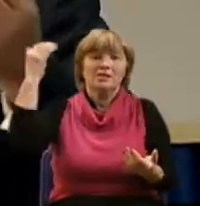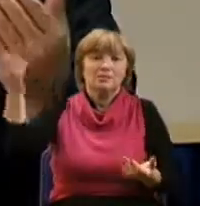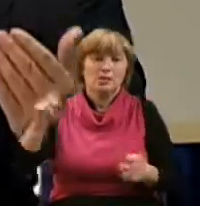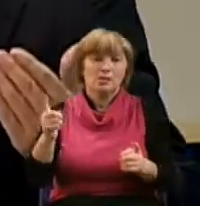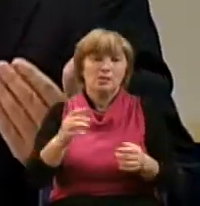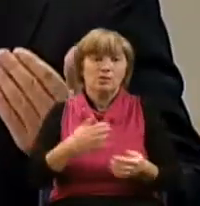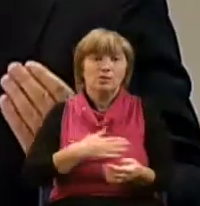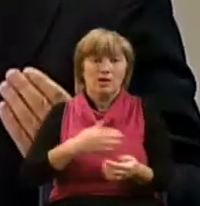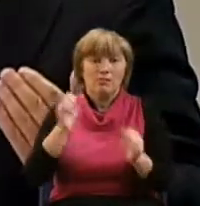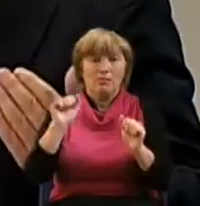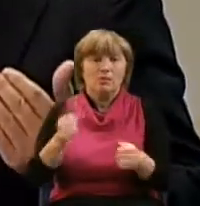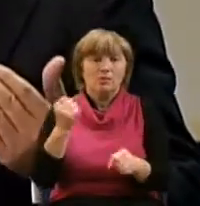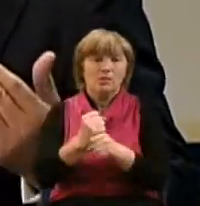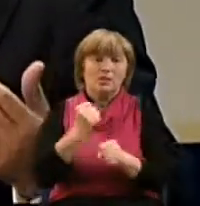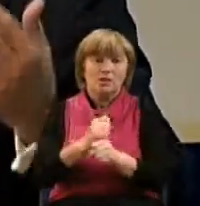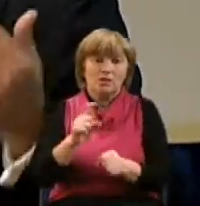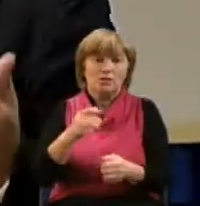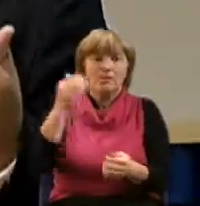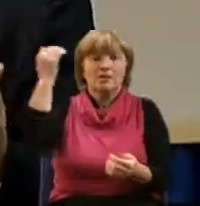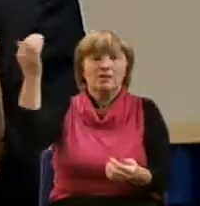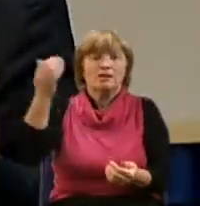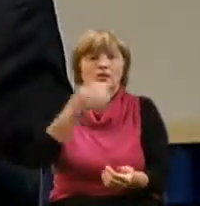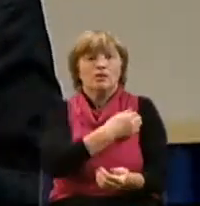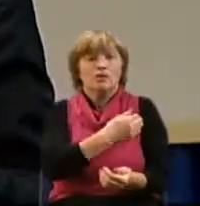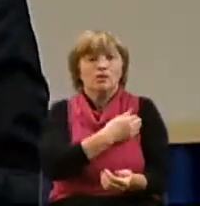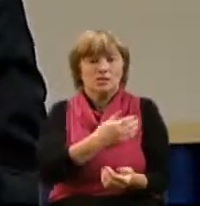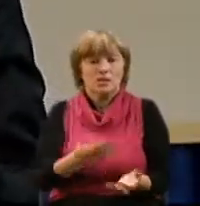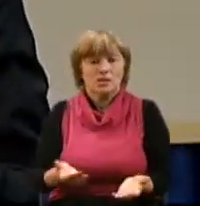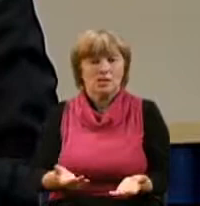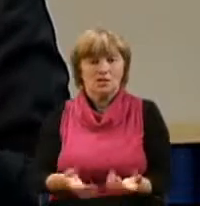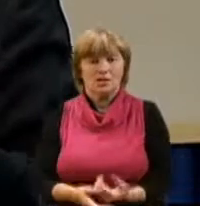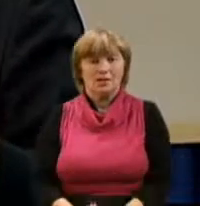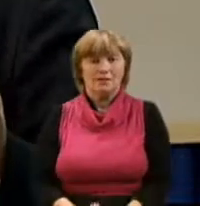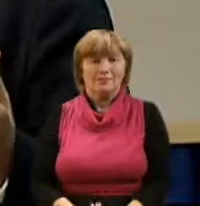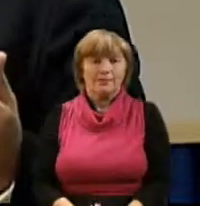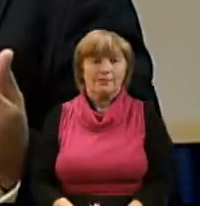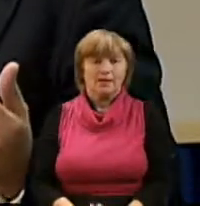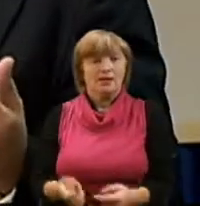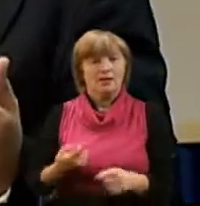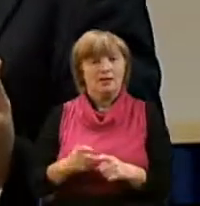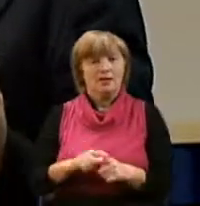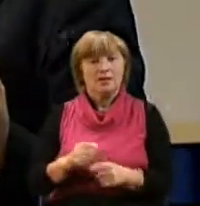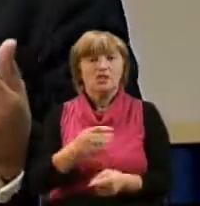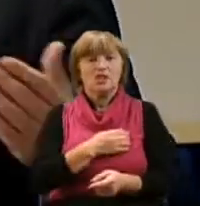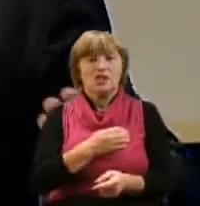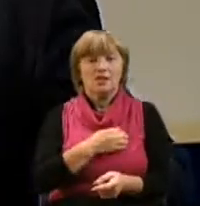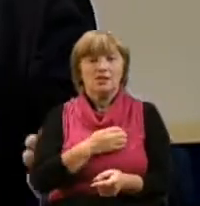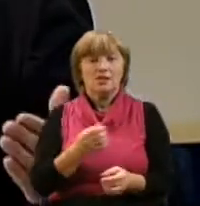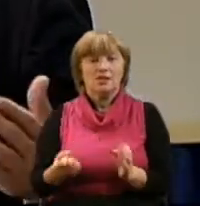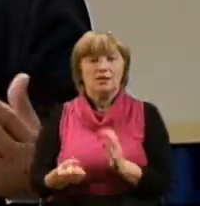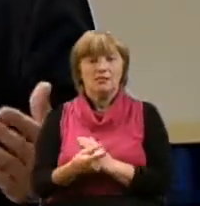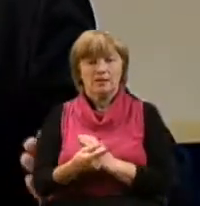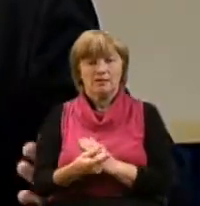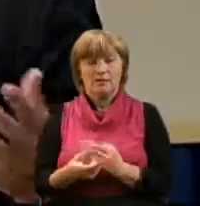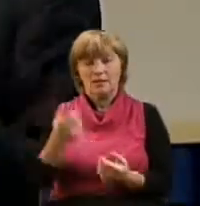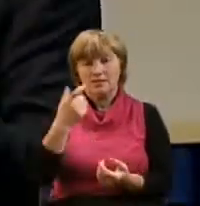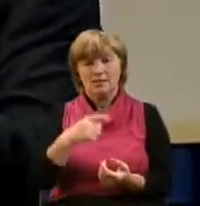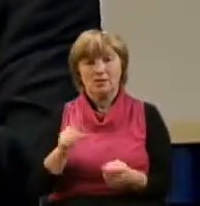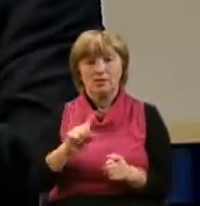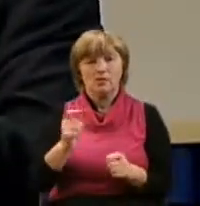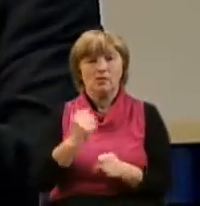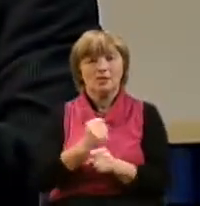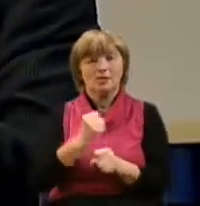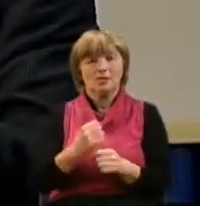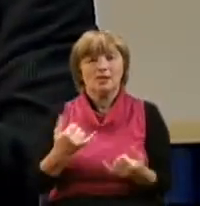Что я могу сделать, чтобы Ты хотел, чтобы я это сделал?» То есть это желание проявлять инициативу, что-то